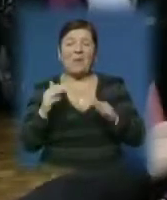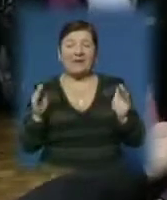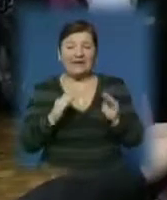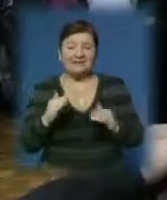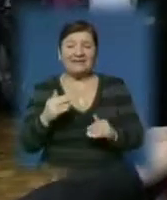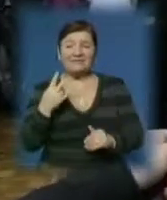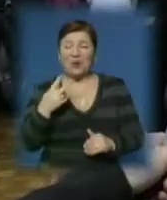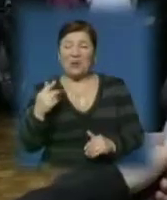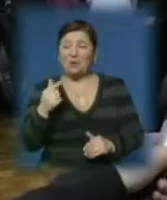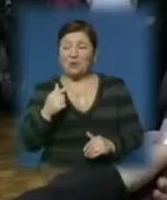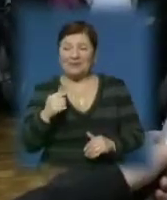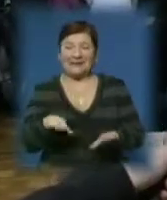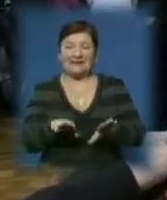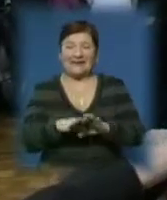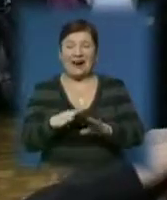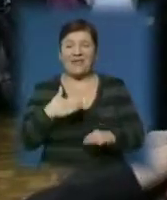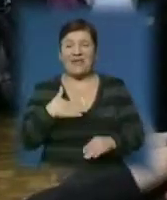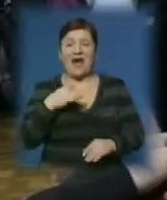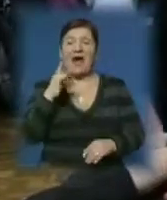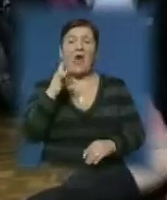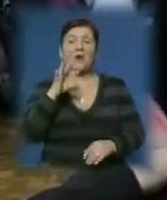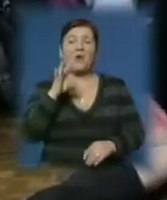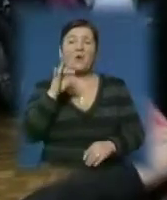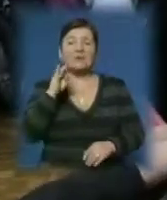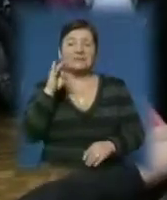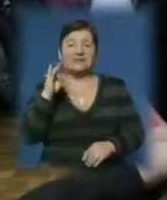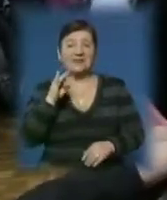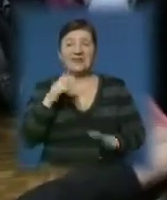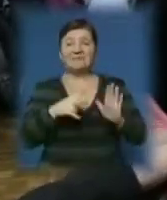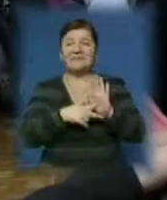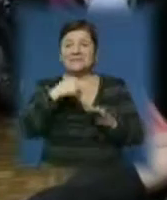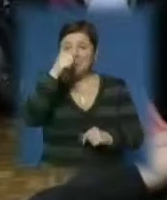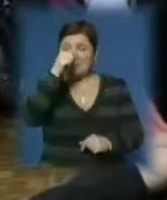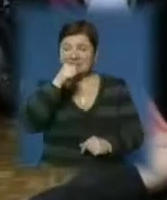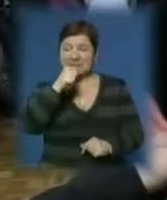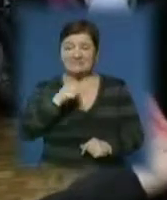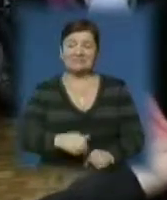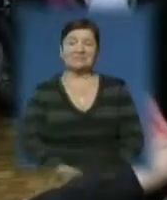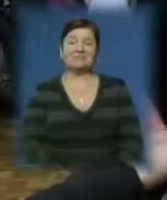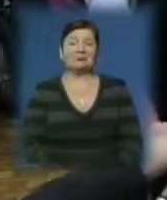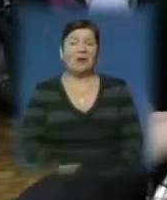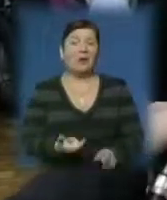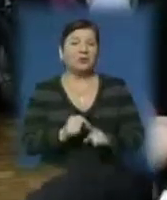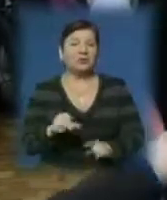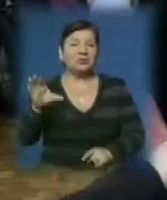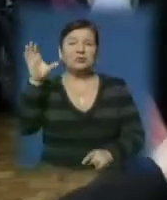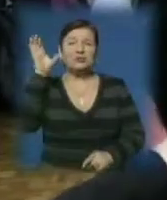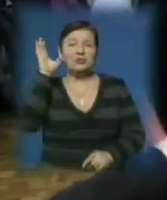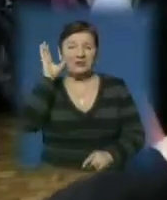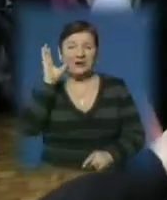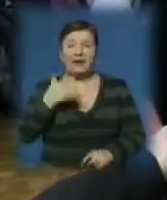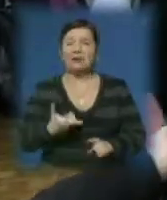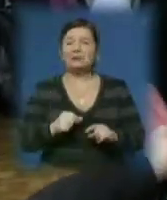голубих. Оце моя Розі. Є вісім місяців, дуже слухняна, дуже